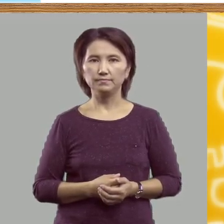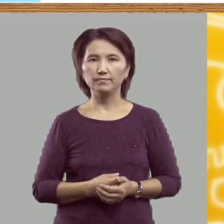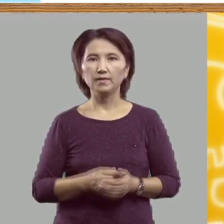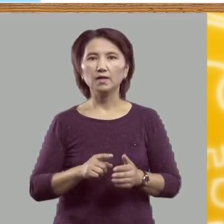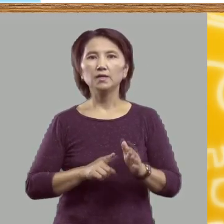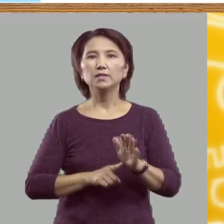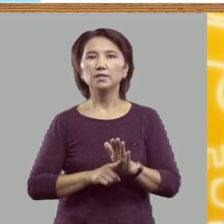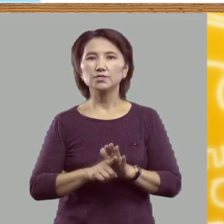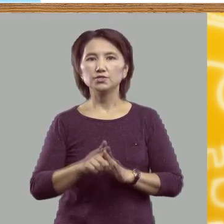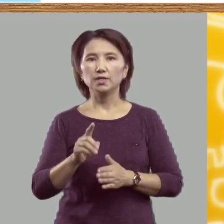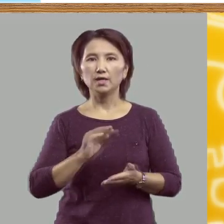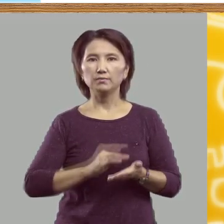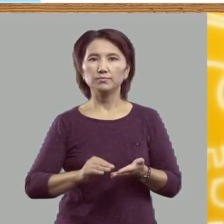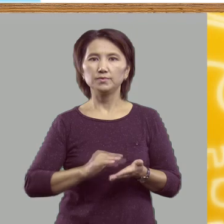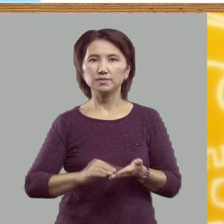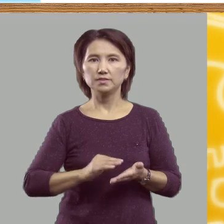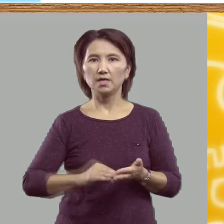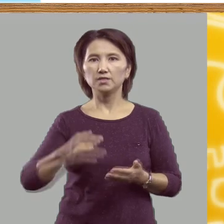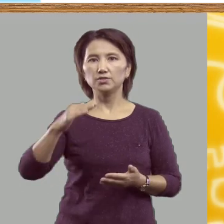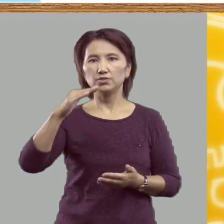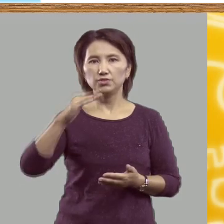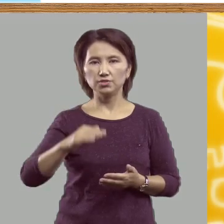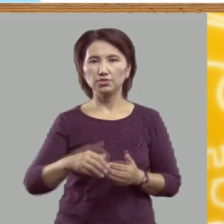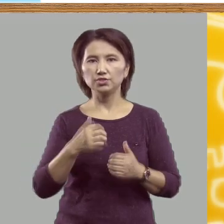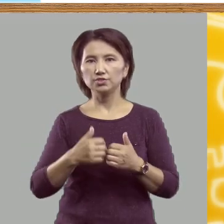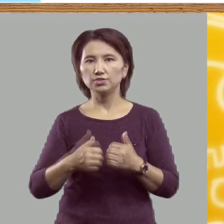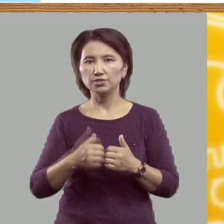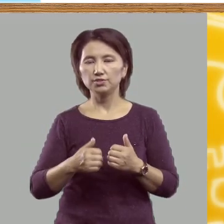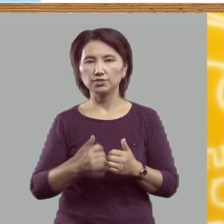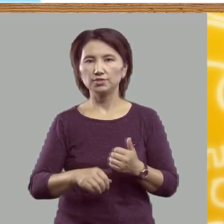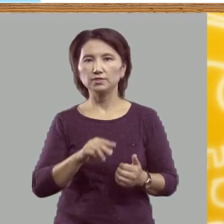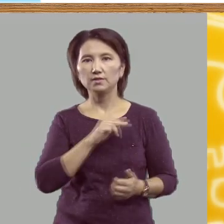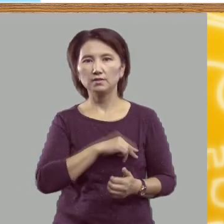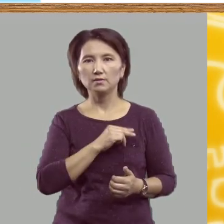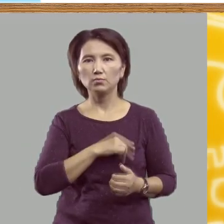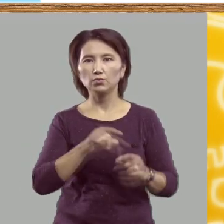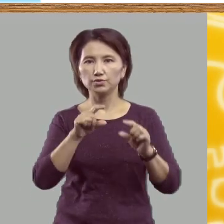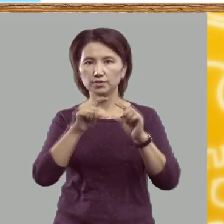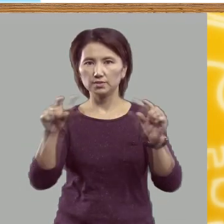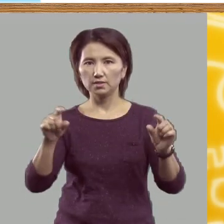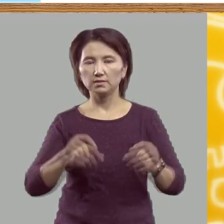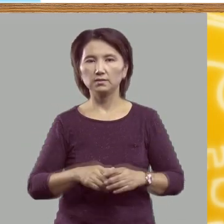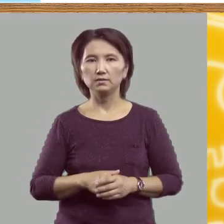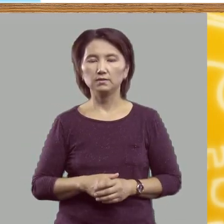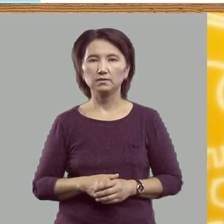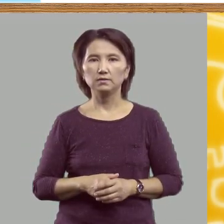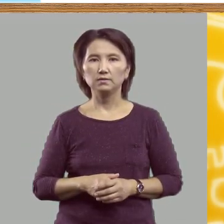Попробуйте написать ниже середины рабочей строки.